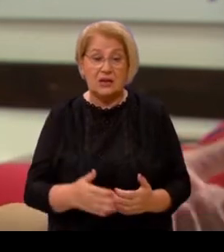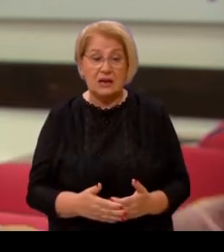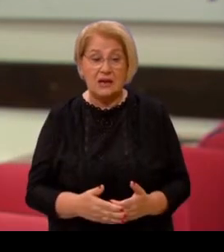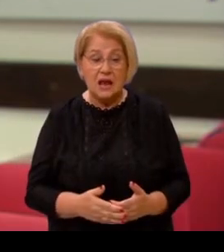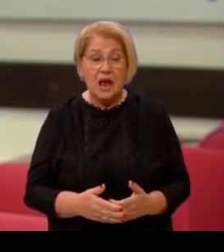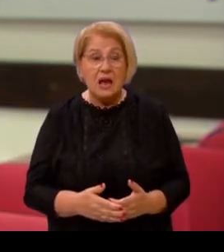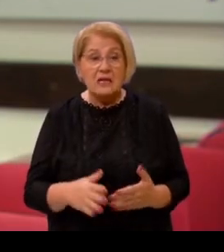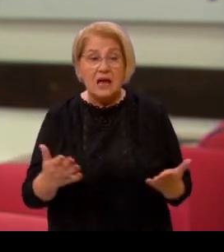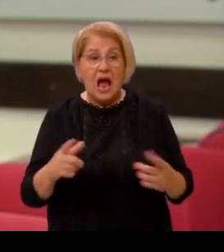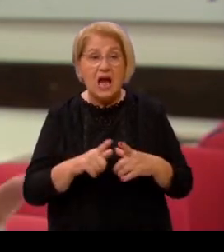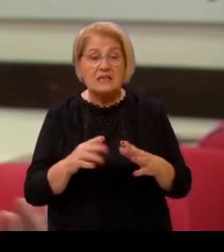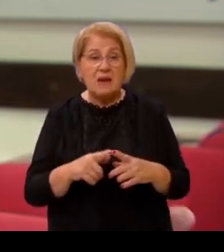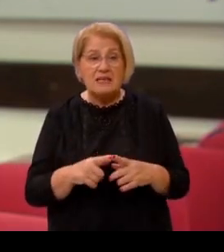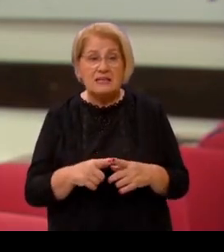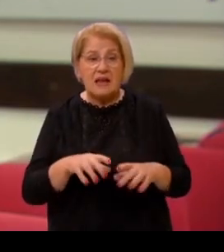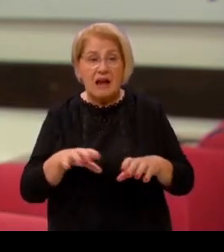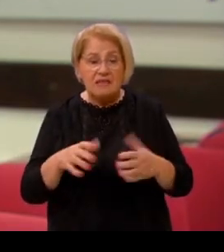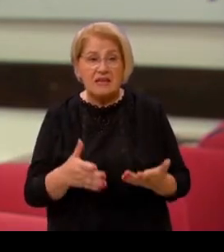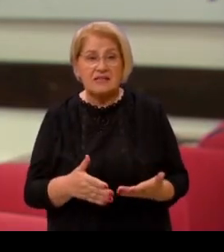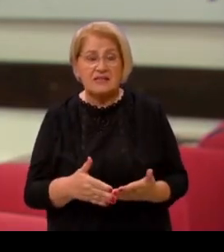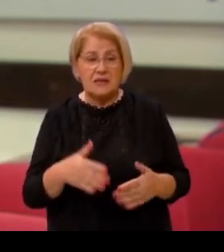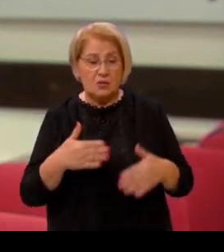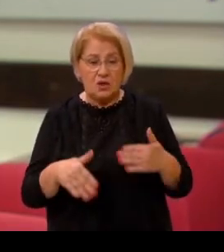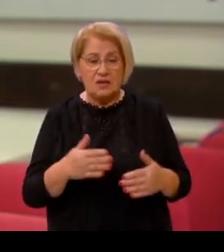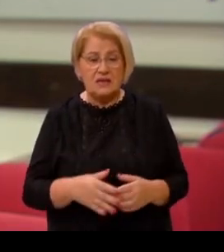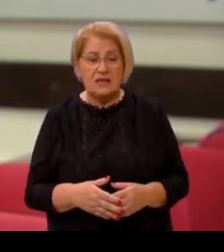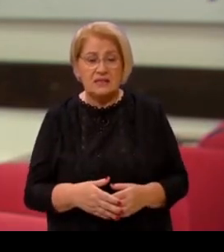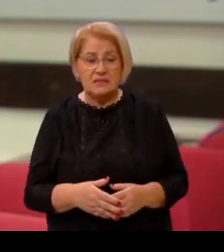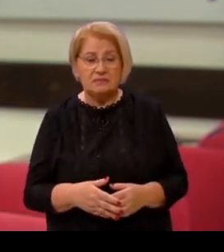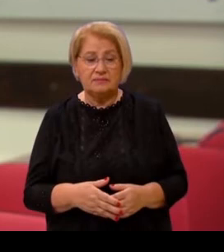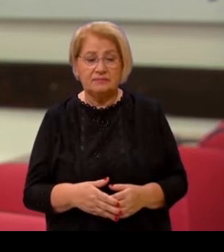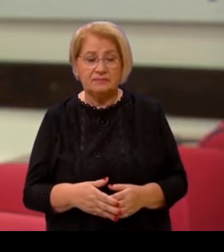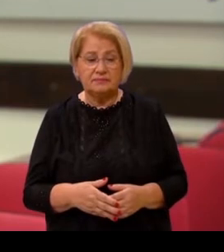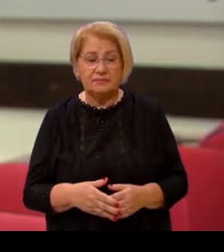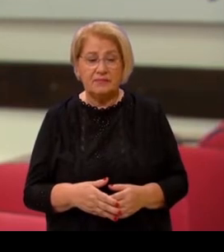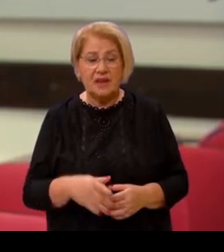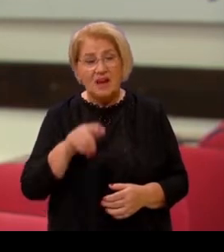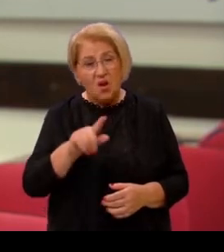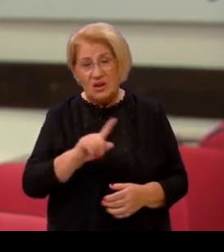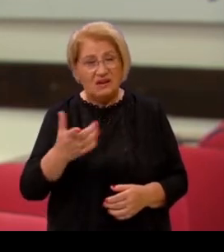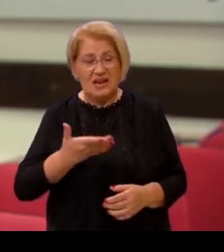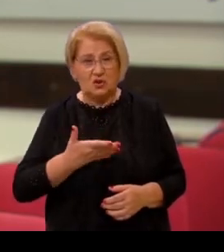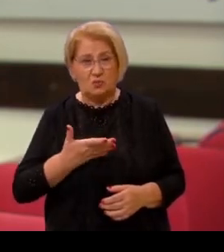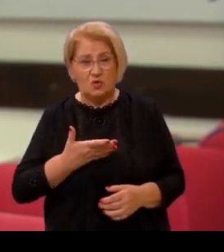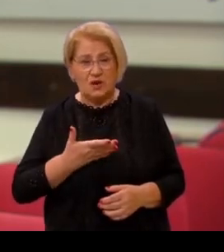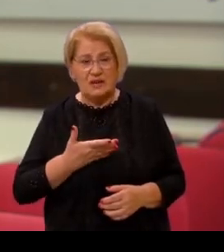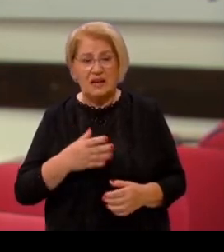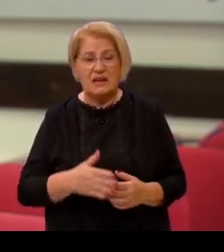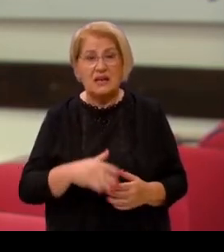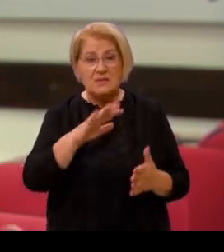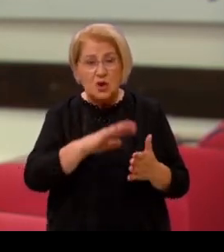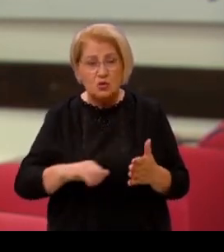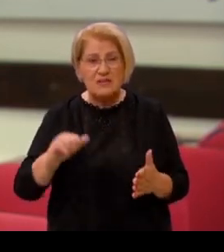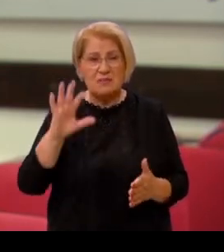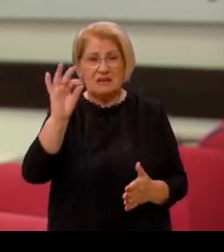rudari, i azbestni umirovljenici, zakinuti su, oduzivam se, 10%